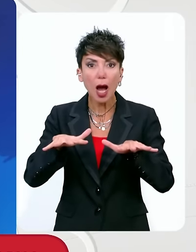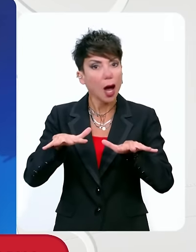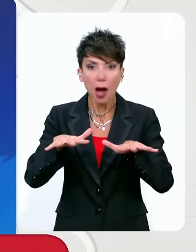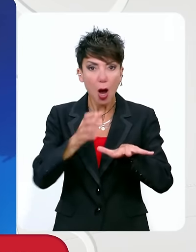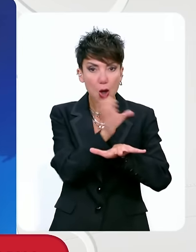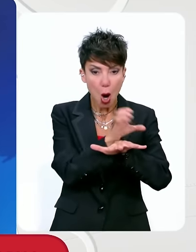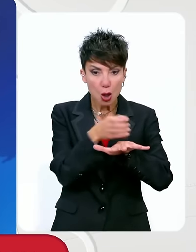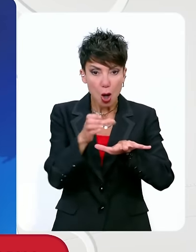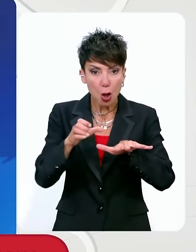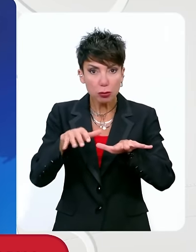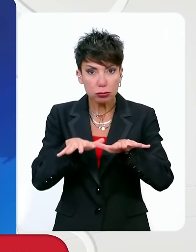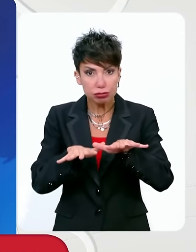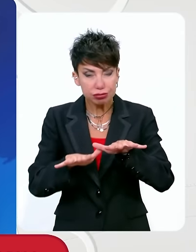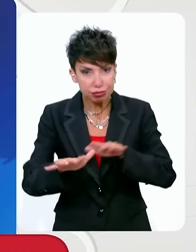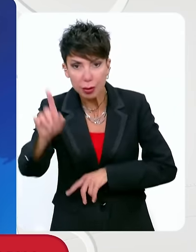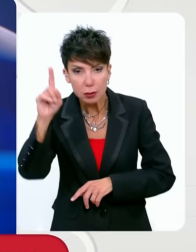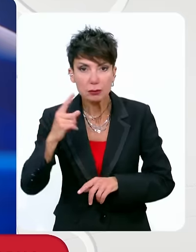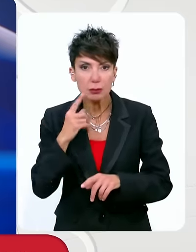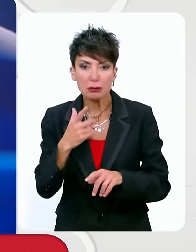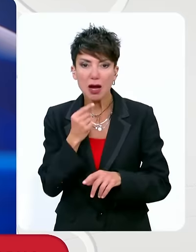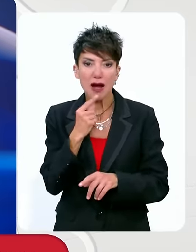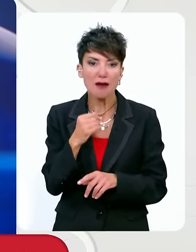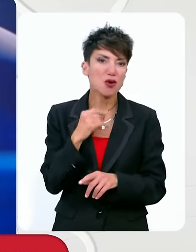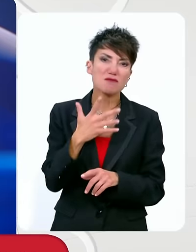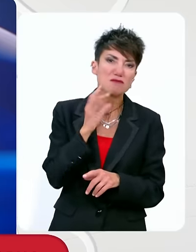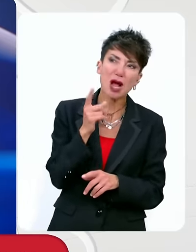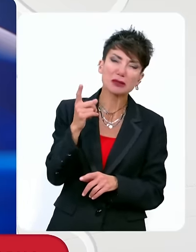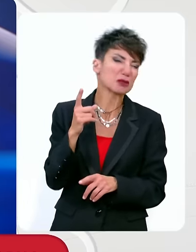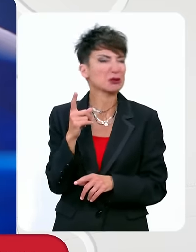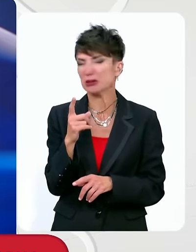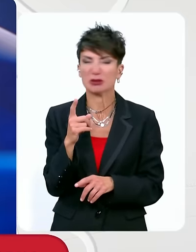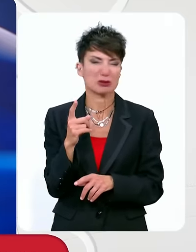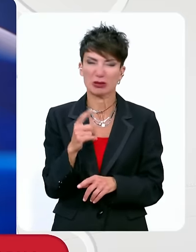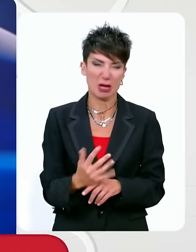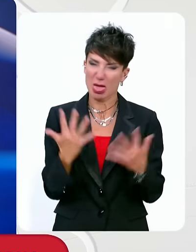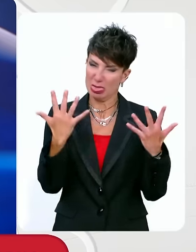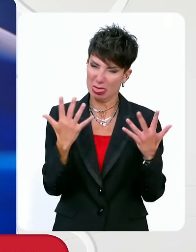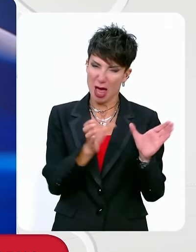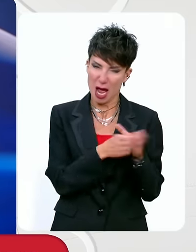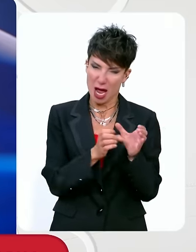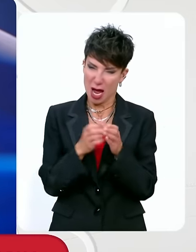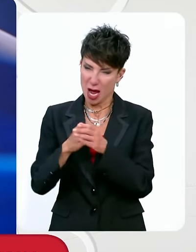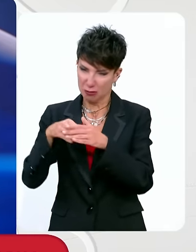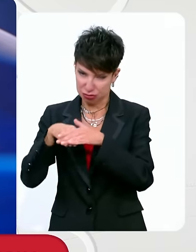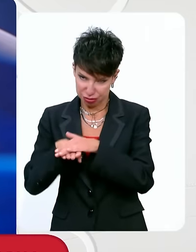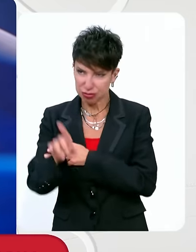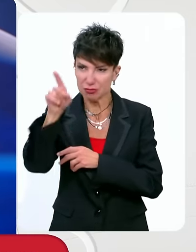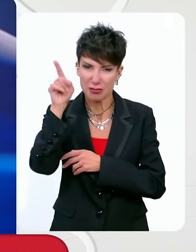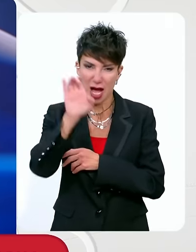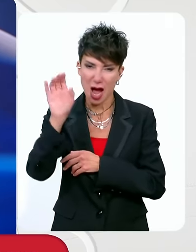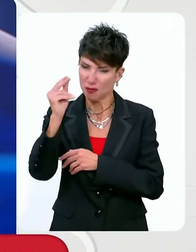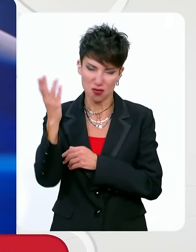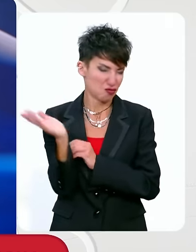Ευρωβουλή, αφήνω στην άκρη την κυβέρνηση. Ναι, δεν νομίζω ότι τόσα κόμματα θα μπουν στην Ευρωβουλή τελικά,